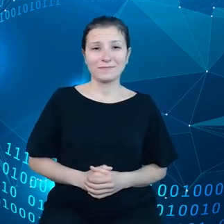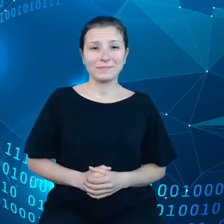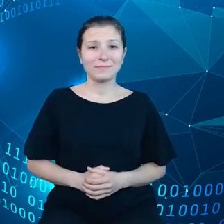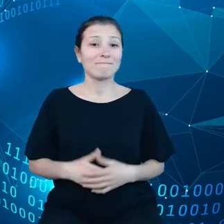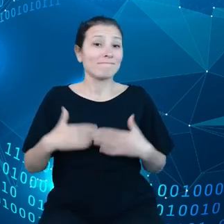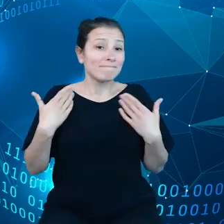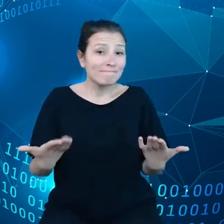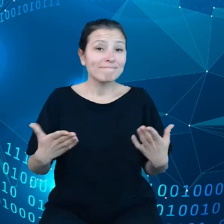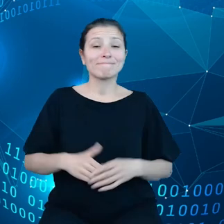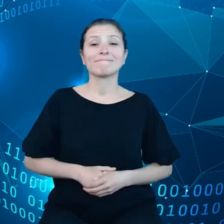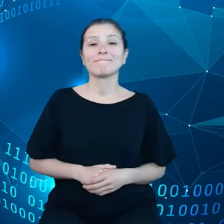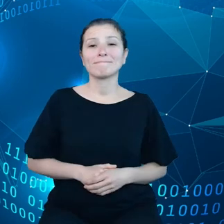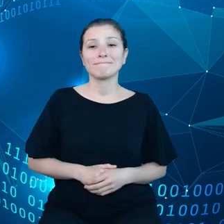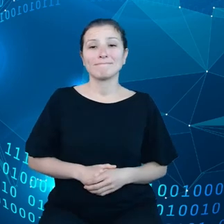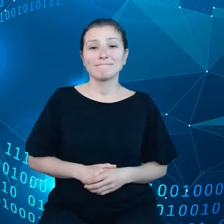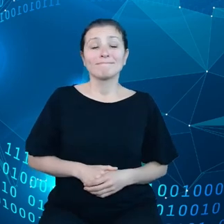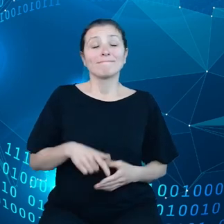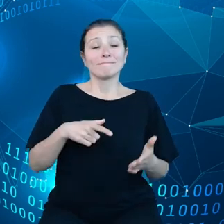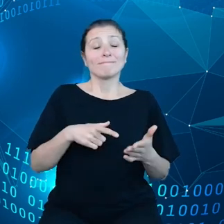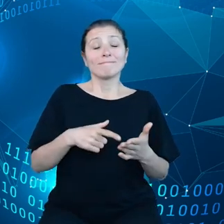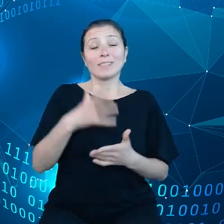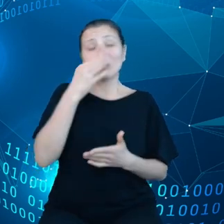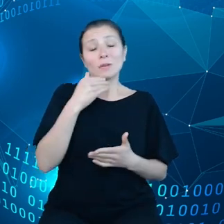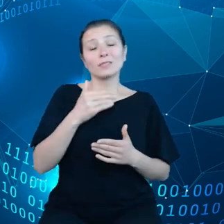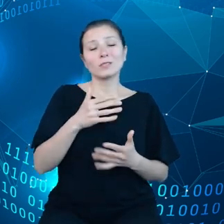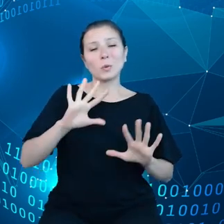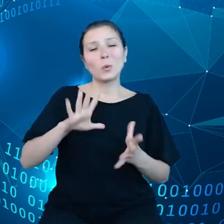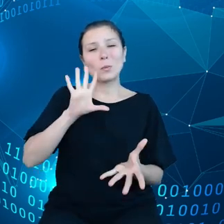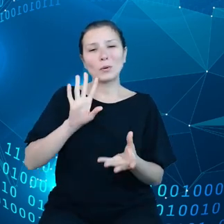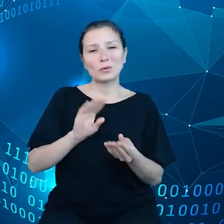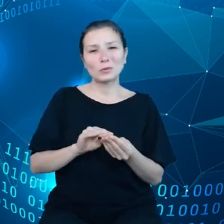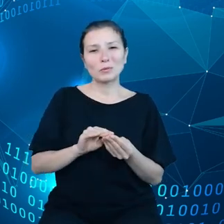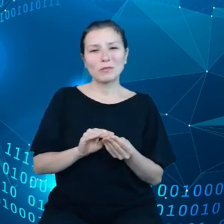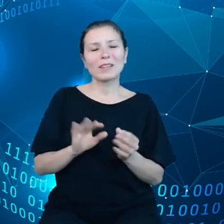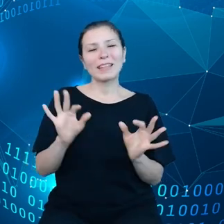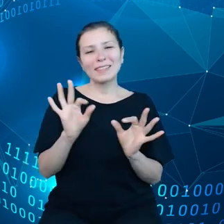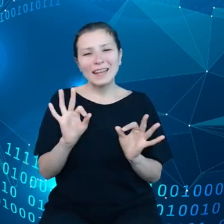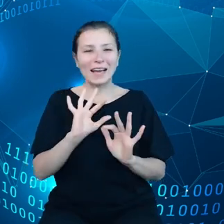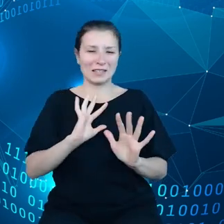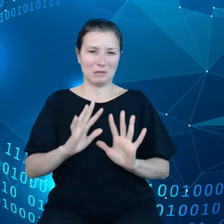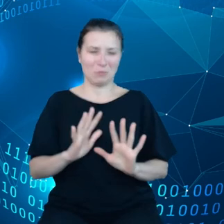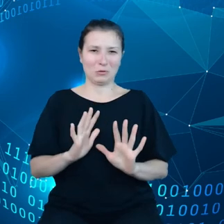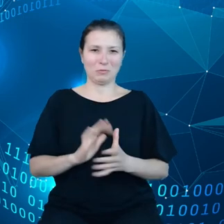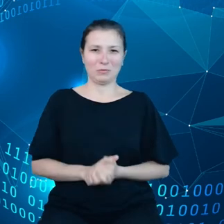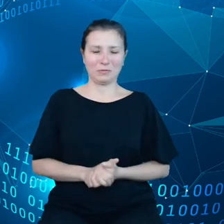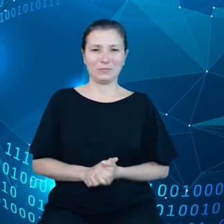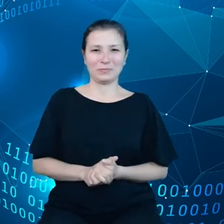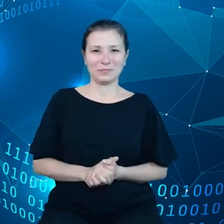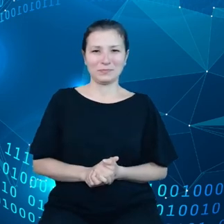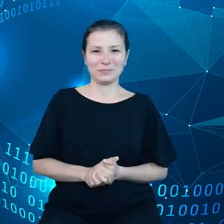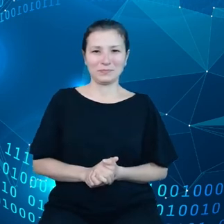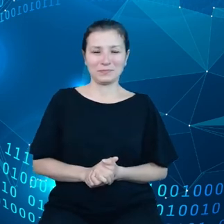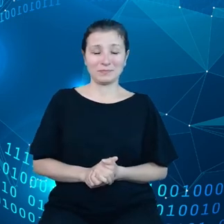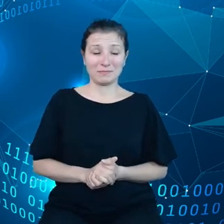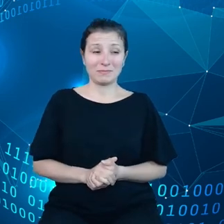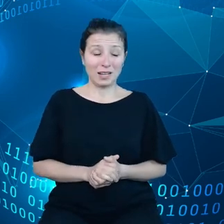Ten obrazek podsumowuje delikatny ból głowy, który ma się przechodząc przez takie